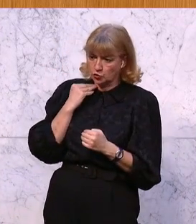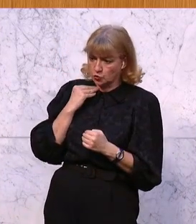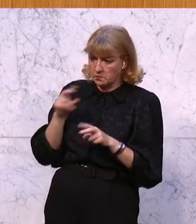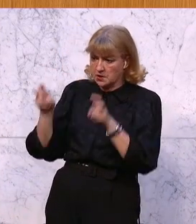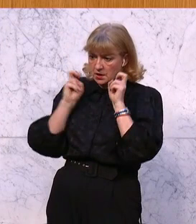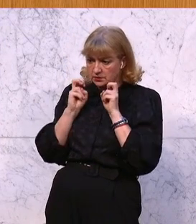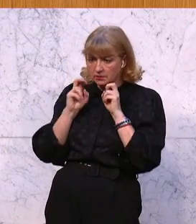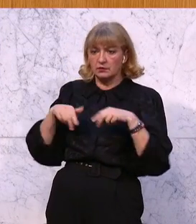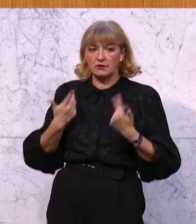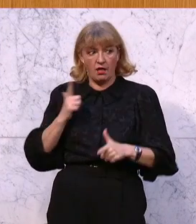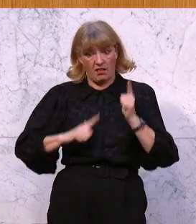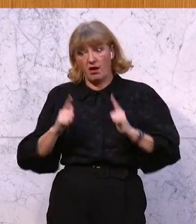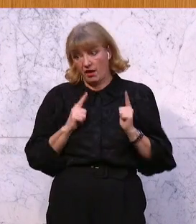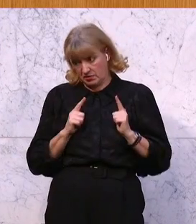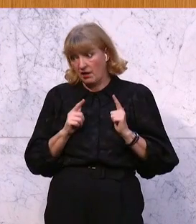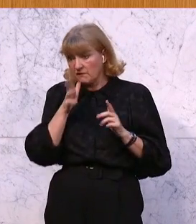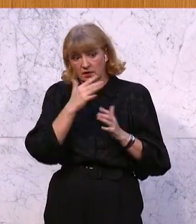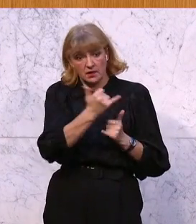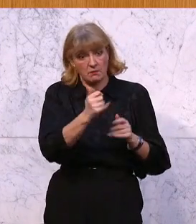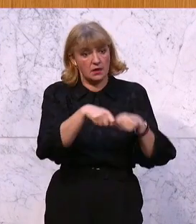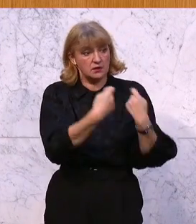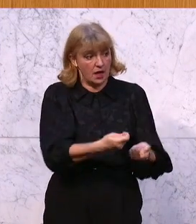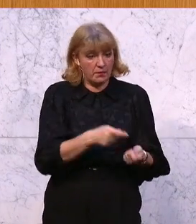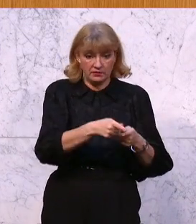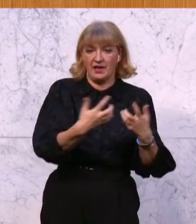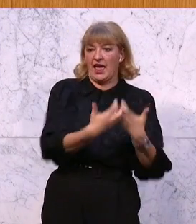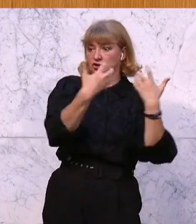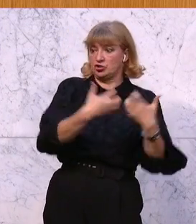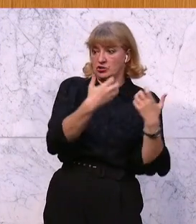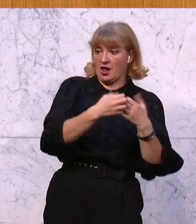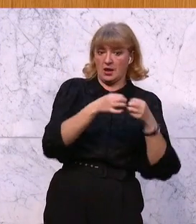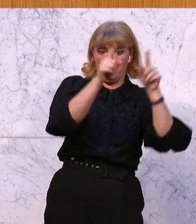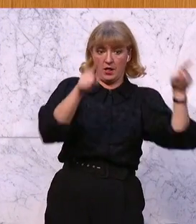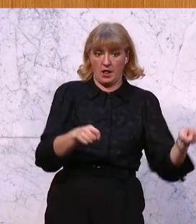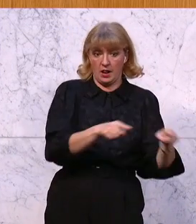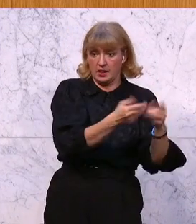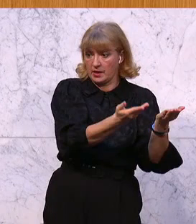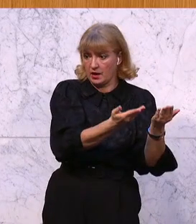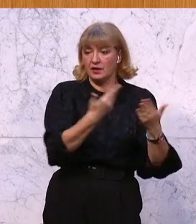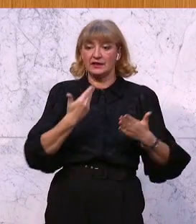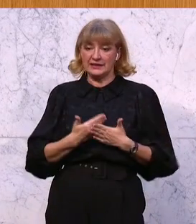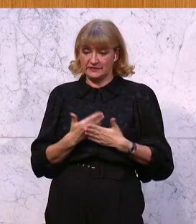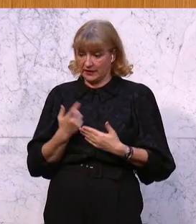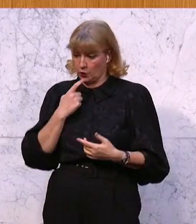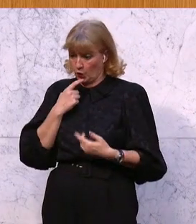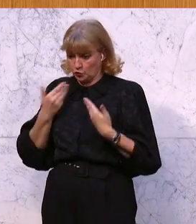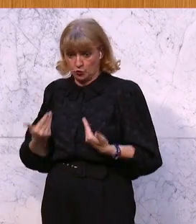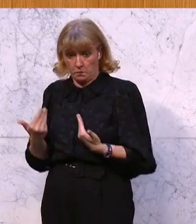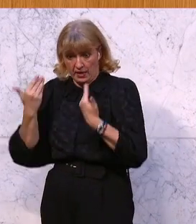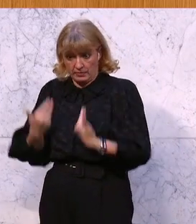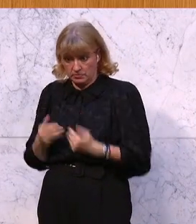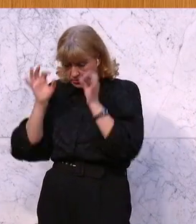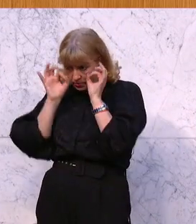es wahrscheinlich leider auch immer jemanden geben, der dieses herstellt. Daher muss auch der Konsument mehr